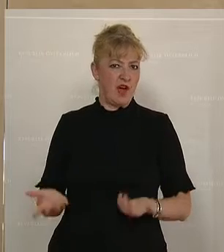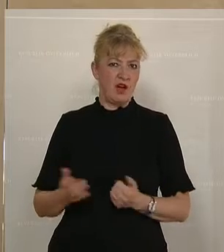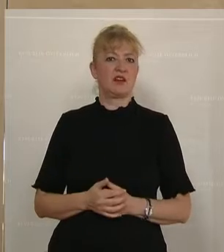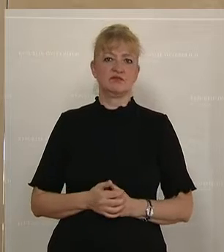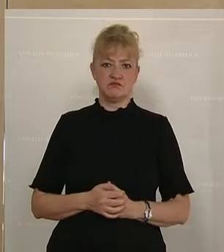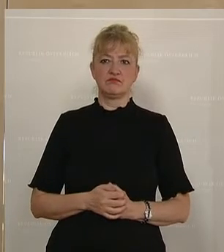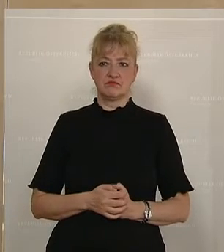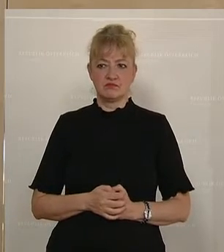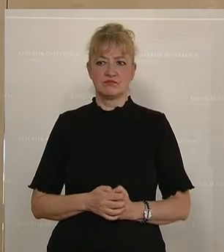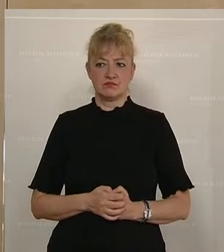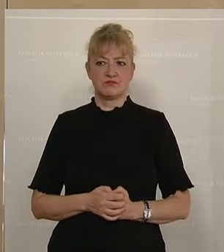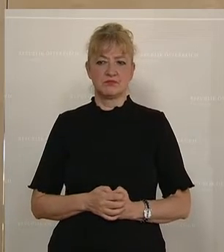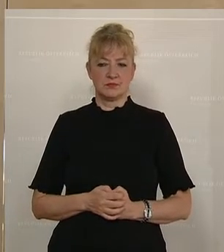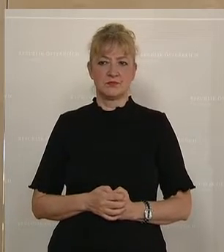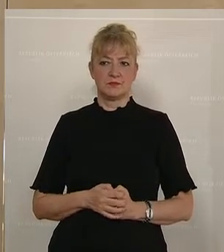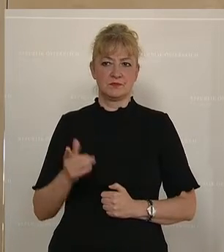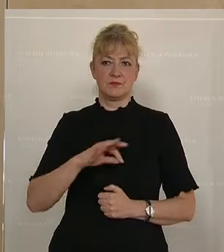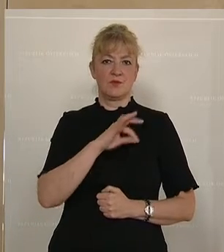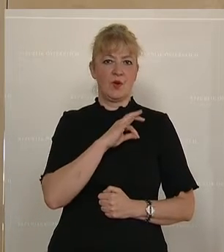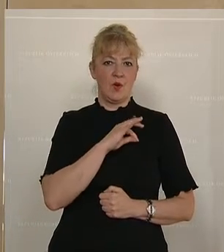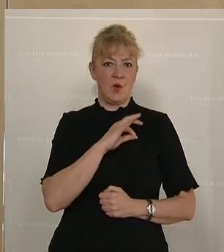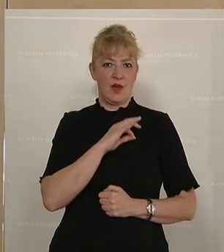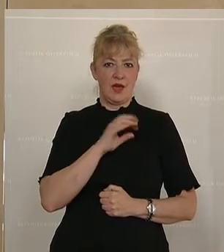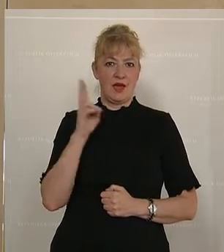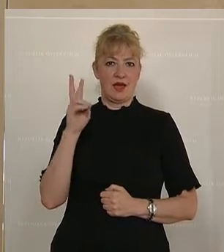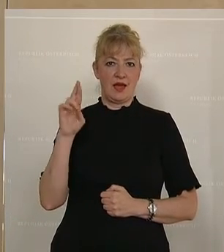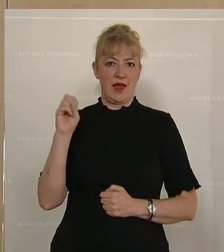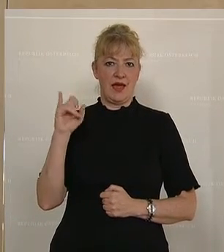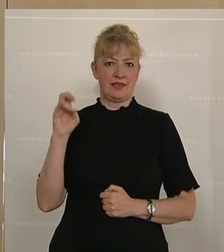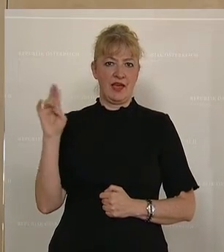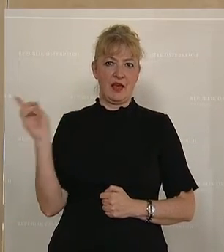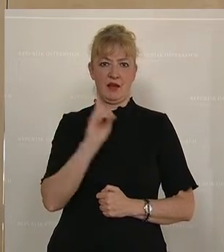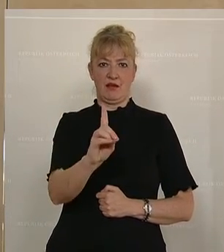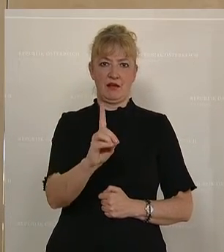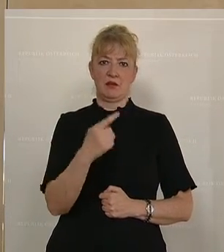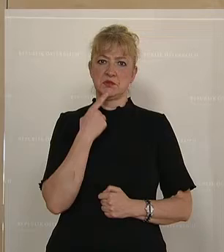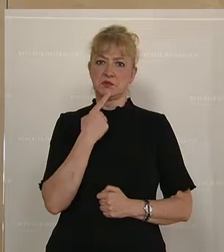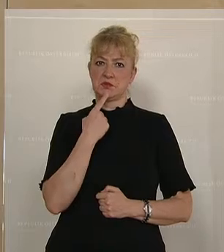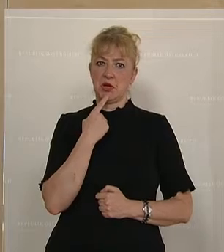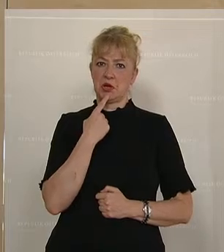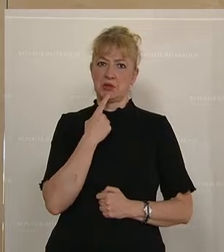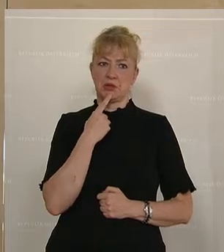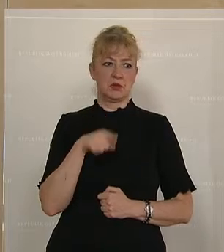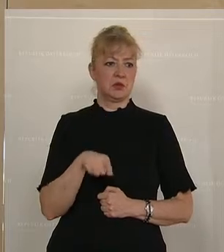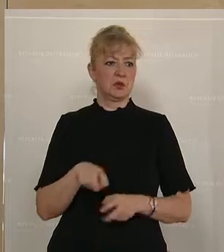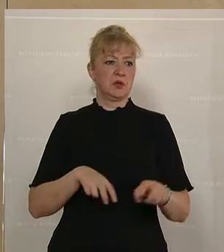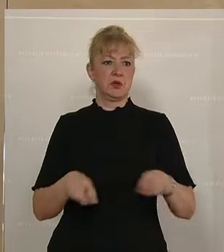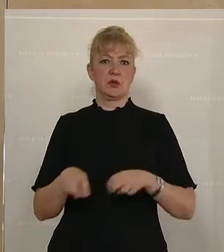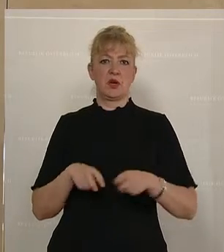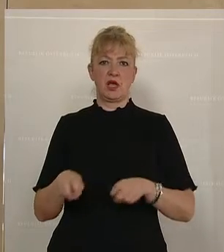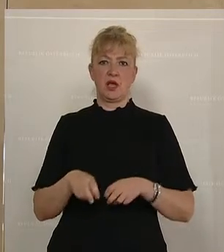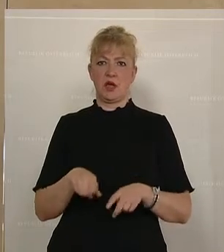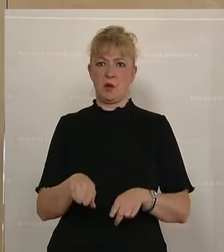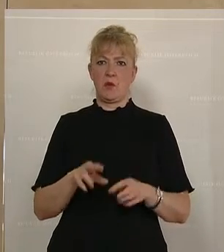welchen schwachen Füßen. Der Herr Kollege Kreiner geht heraus und sagt, diese Regierung ist planlos.